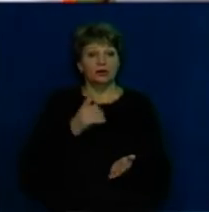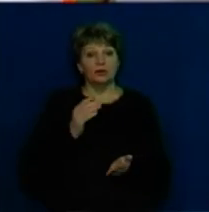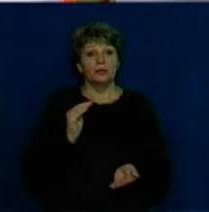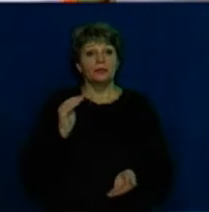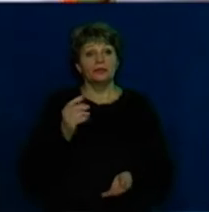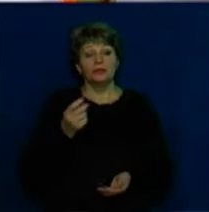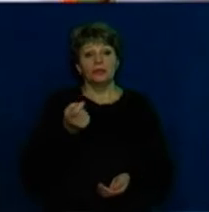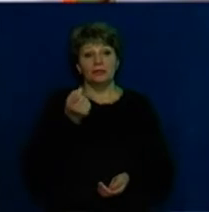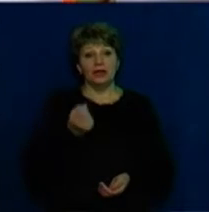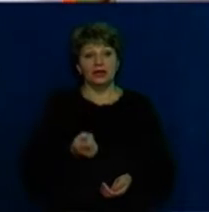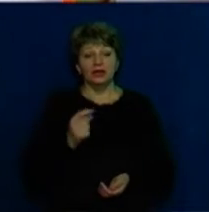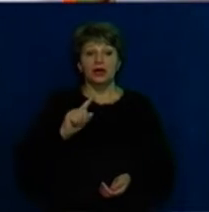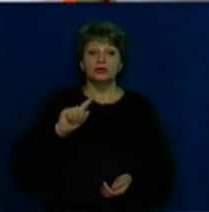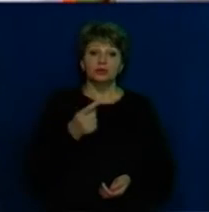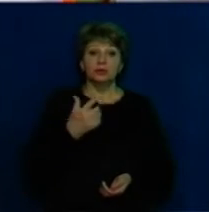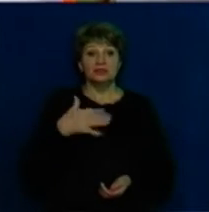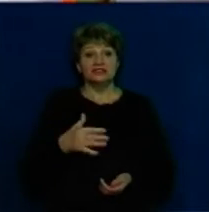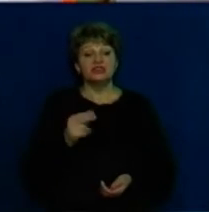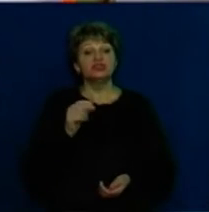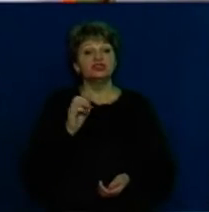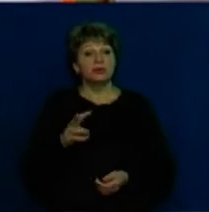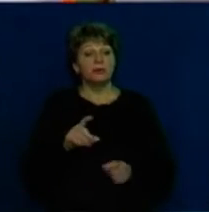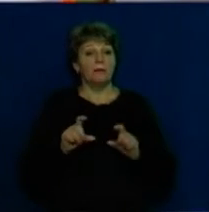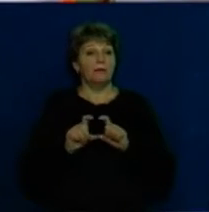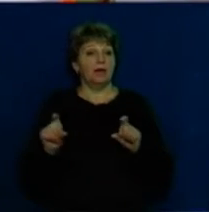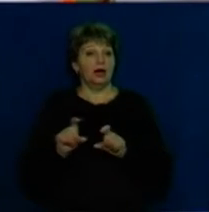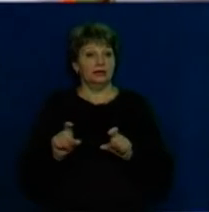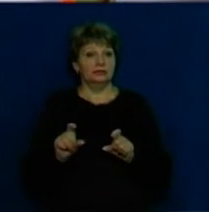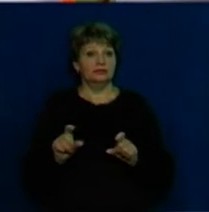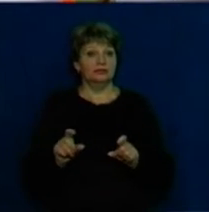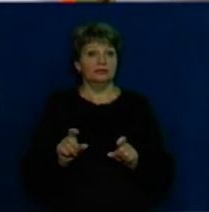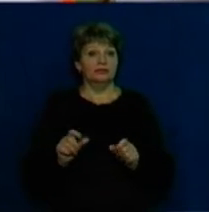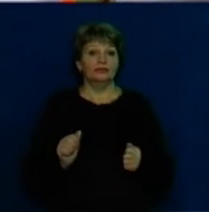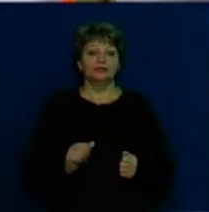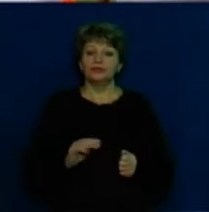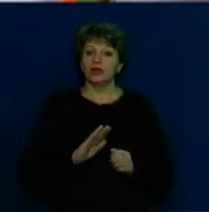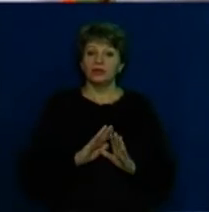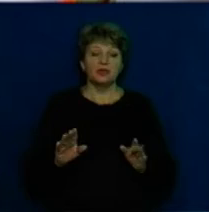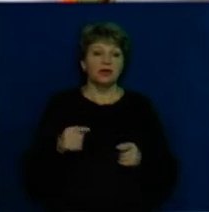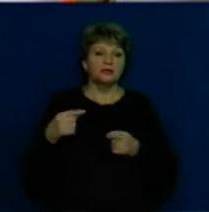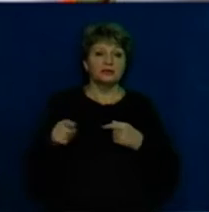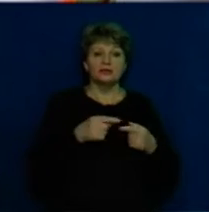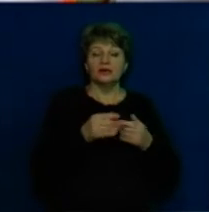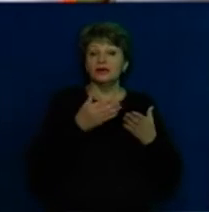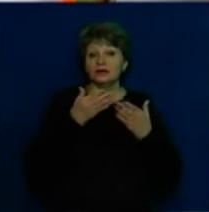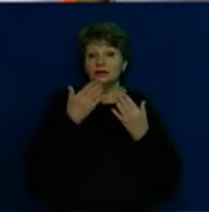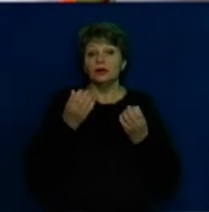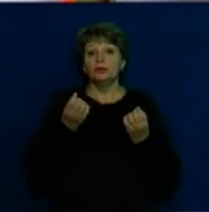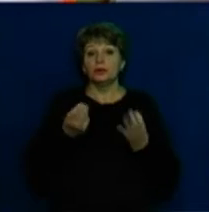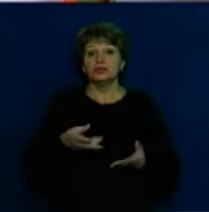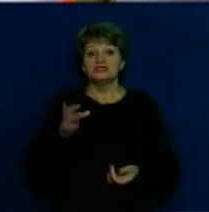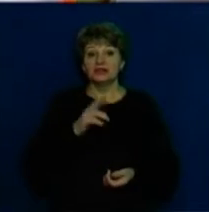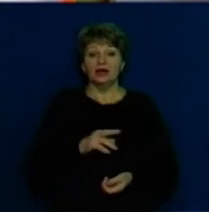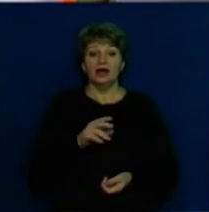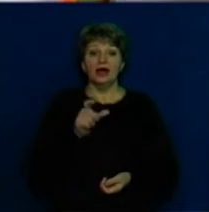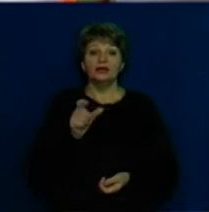50 нижча, ніжча відпускна ціна розмірної торгівлі. Він не відрізняється, просто для цієї категорії